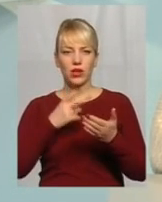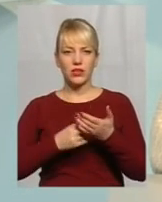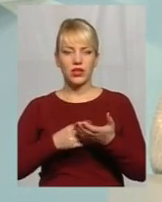лічильника.